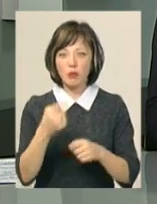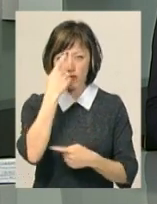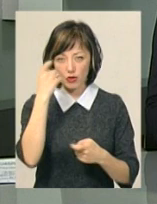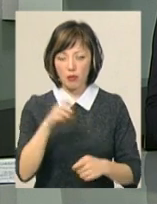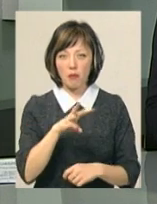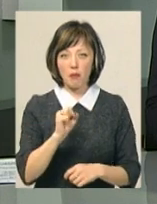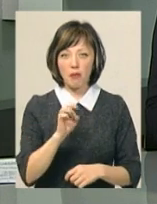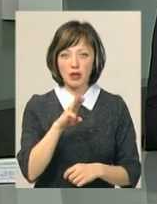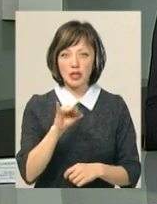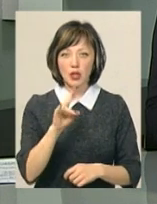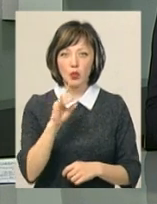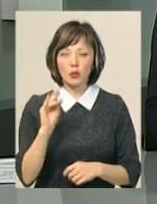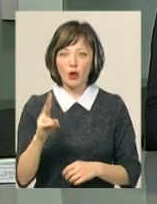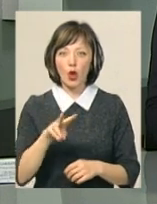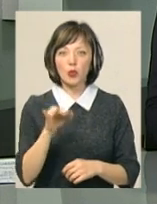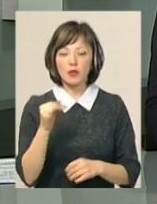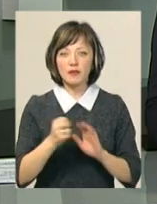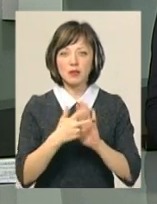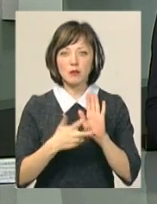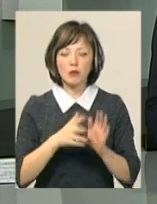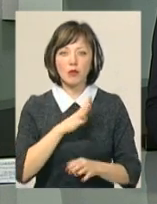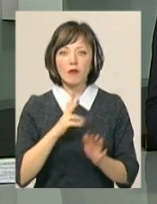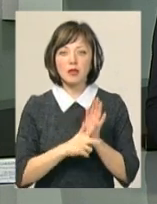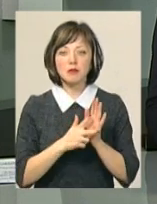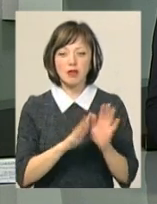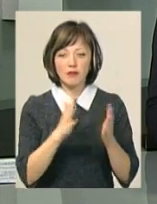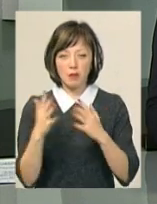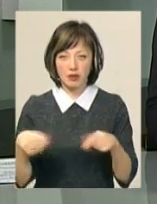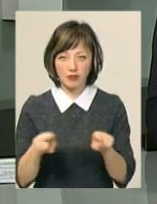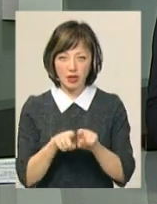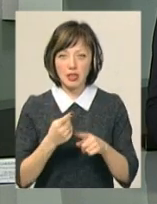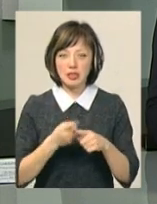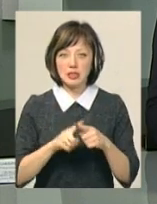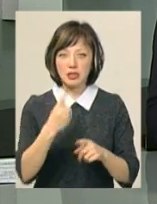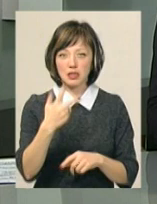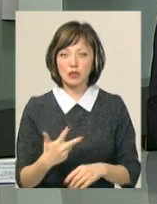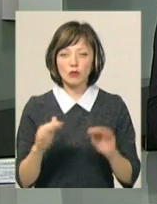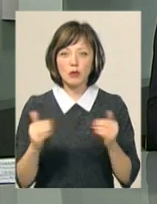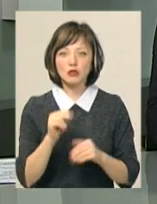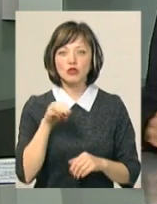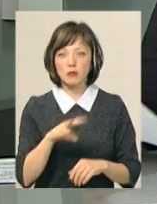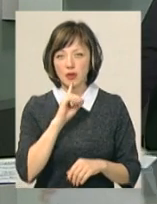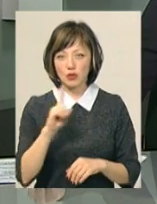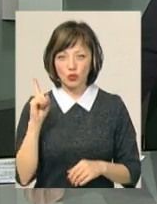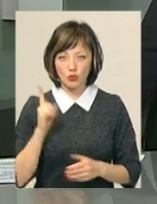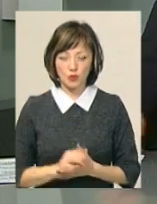Мартинюк. У лютому 2018-го було 80 таких випадків. Це на третину менше, ніж рік тому.